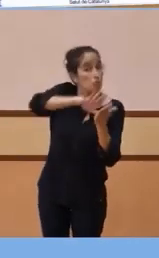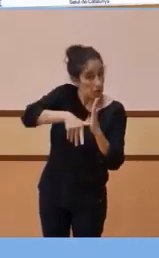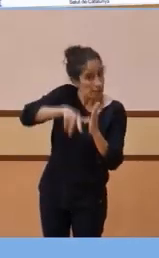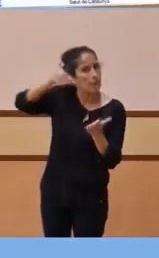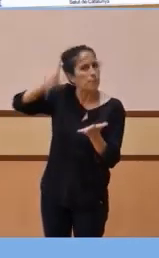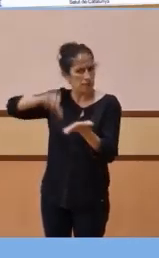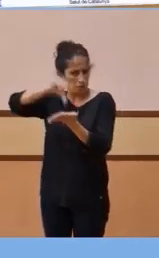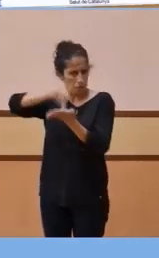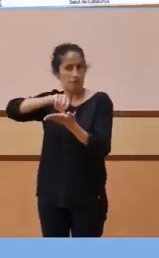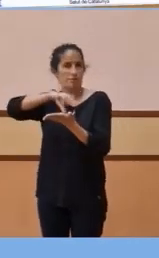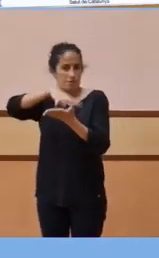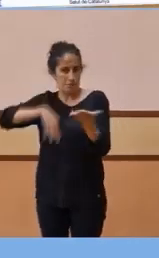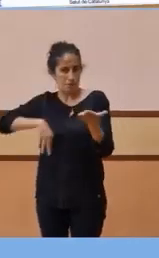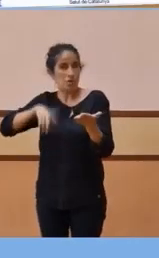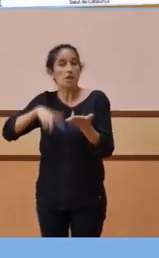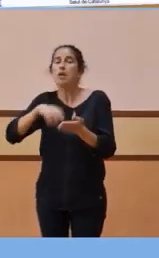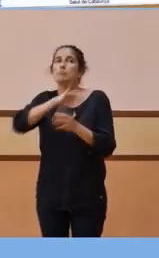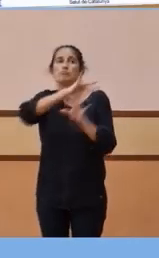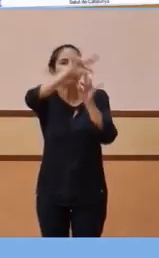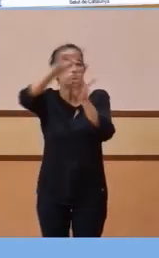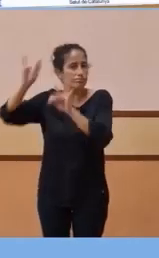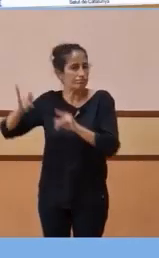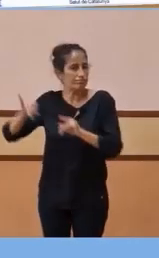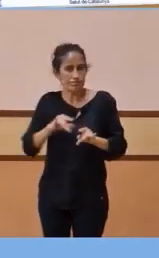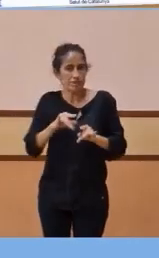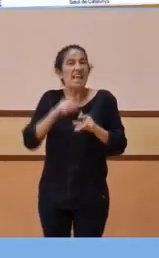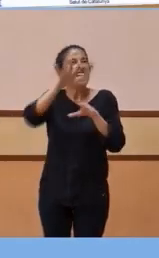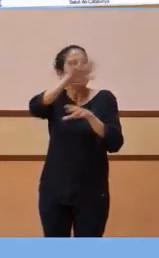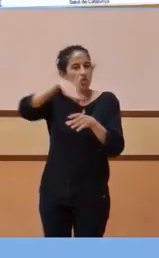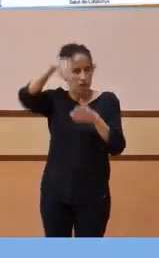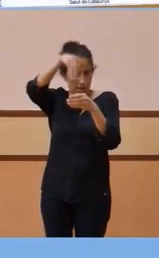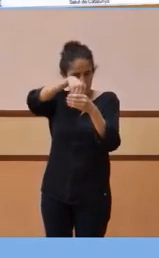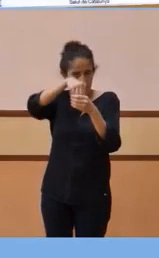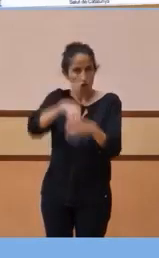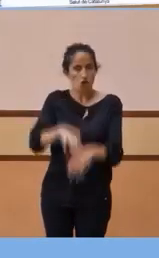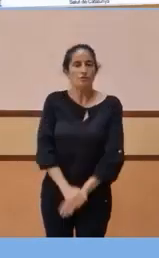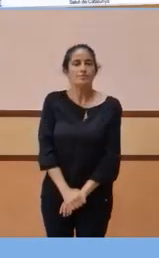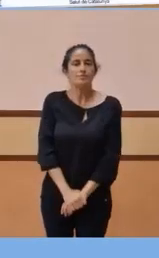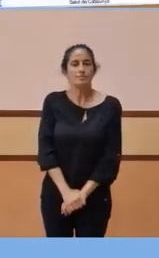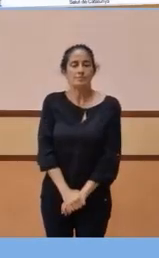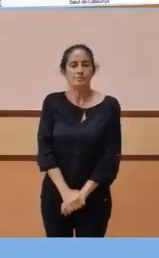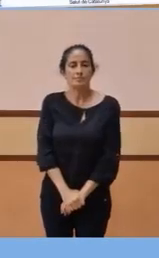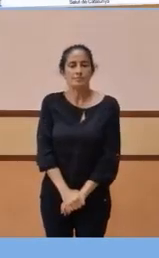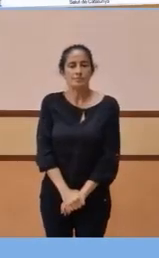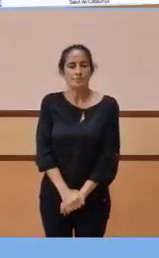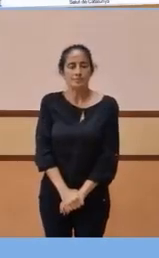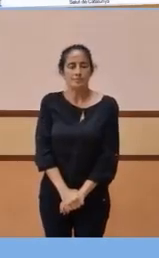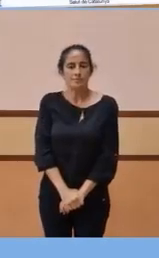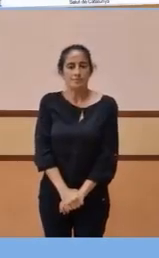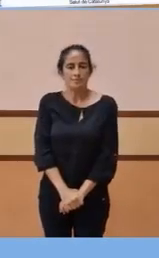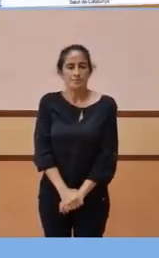com del conjunt de les regions interiors. En el cas de